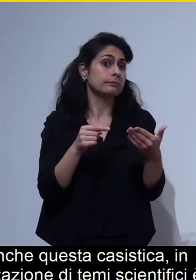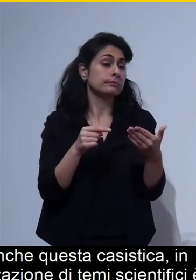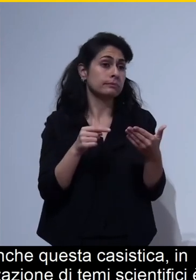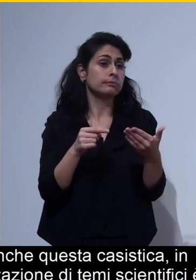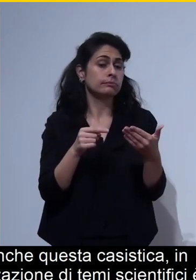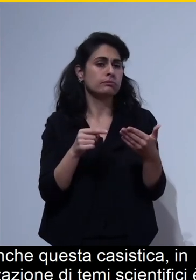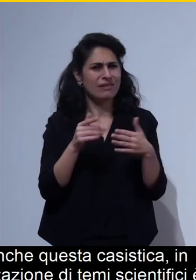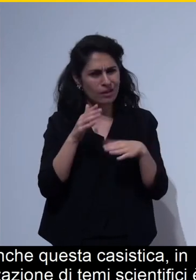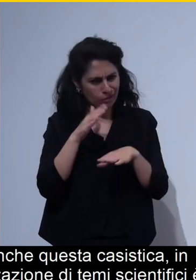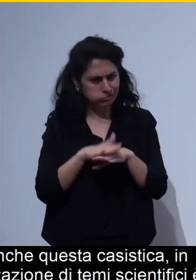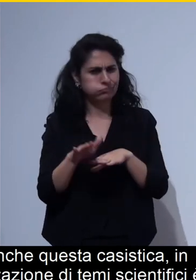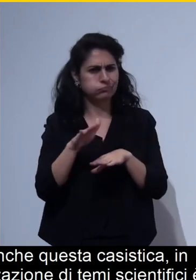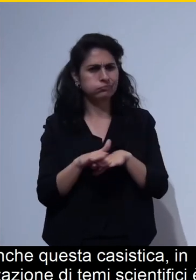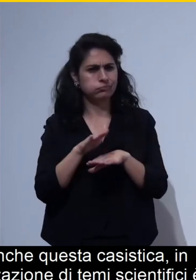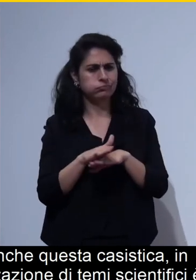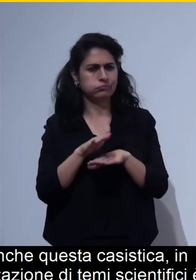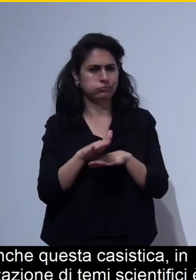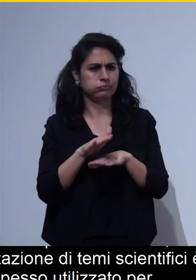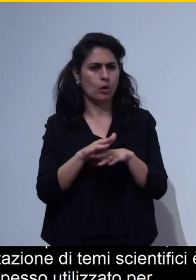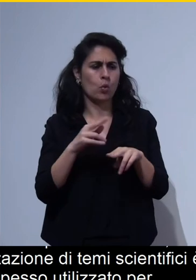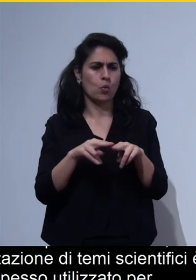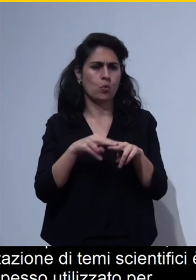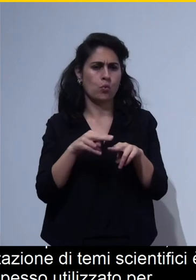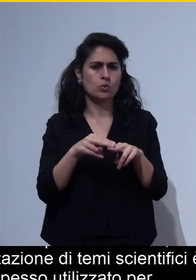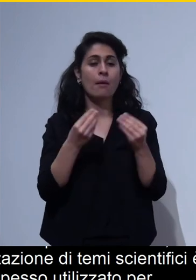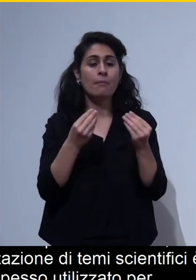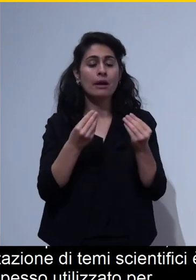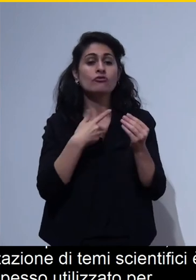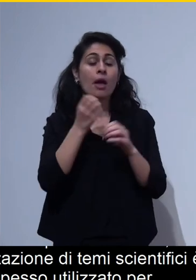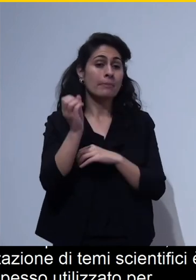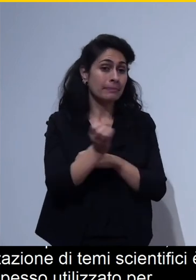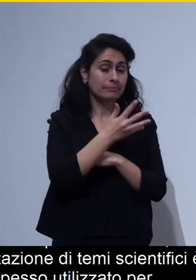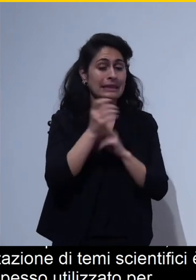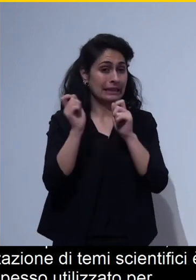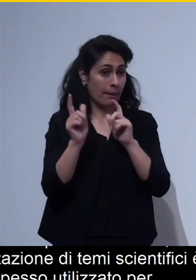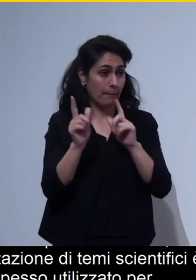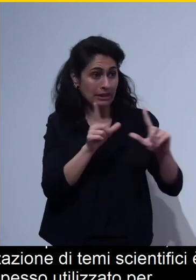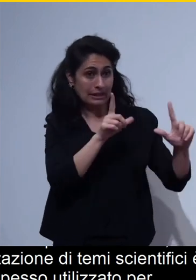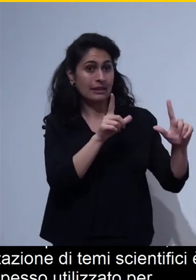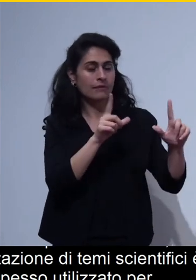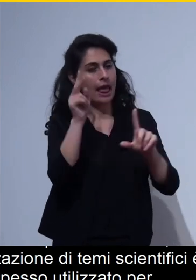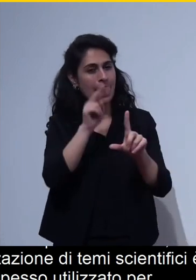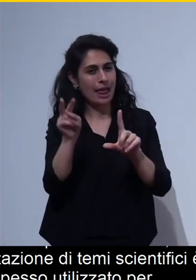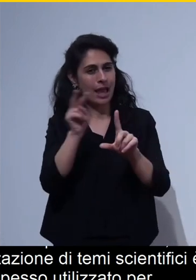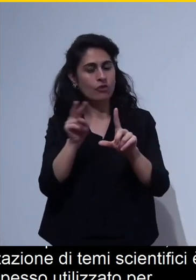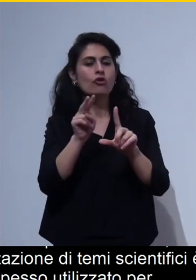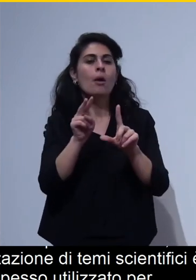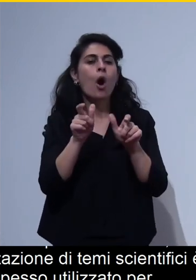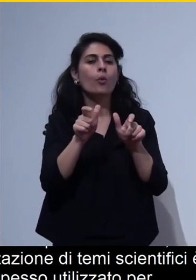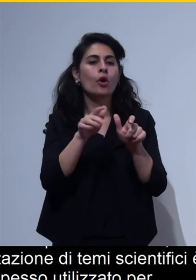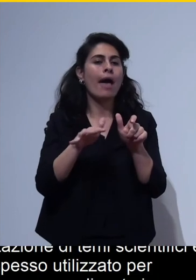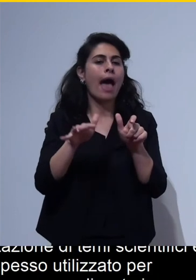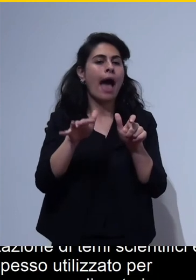per leggere magari diapositive per leggere presentazioni che vengono realizzate in ambito scientifico perché